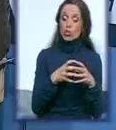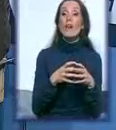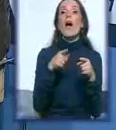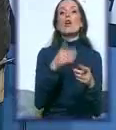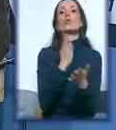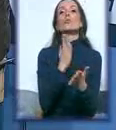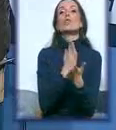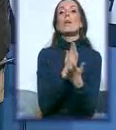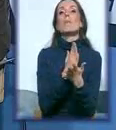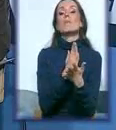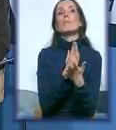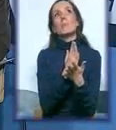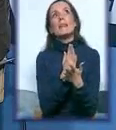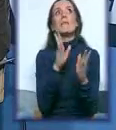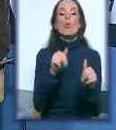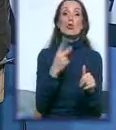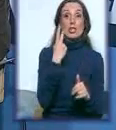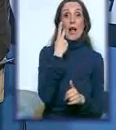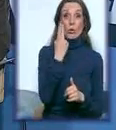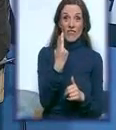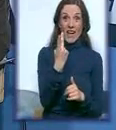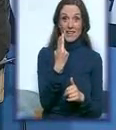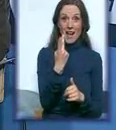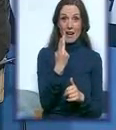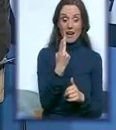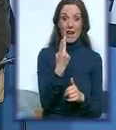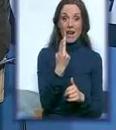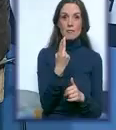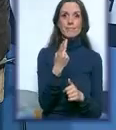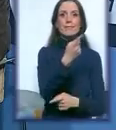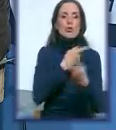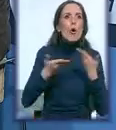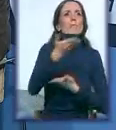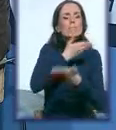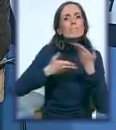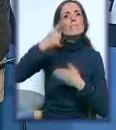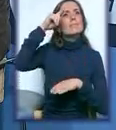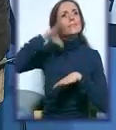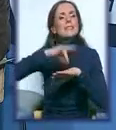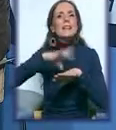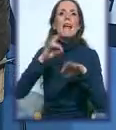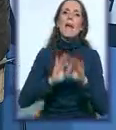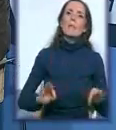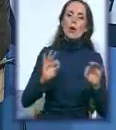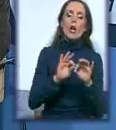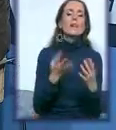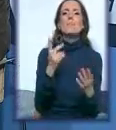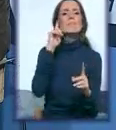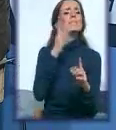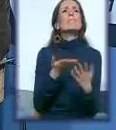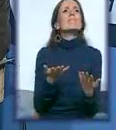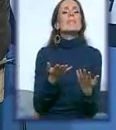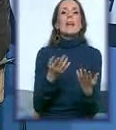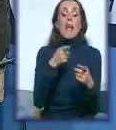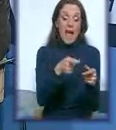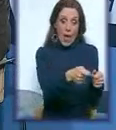imati priliku da baš u dva dana razmenimo ideje i projekte. Poenta je sledeća. Udruženje